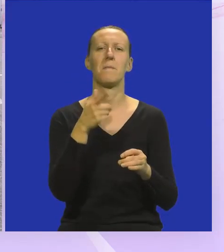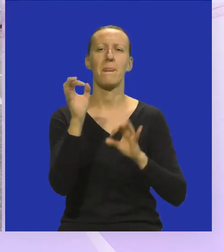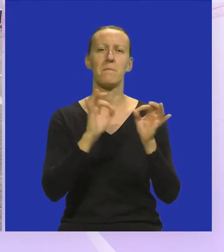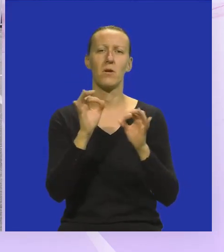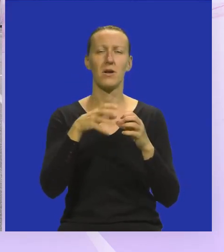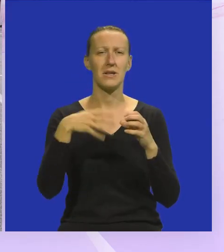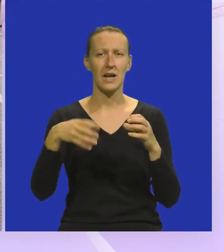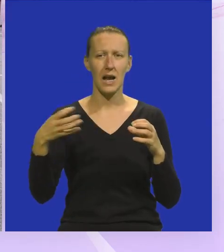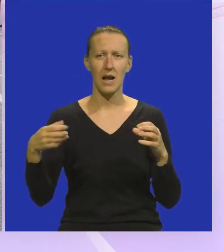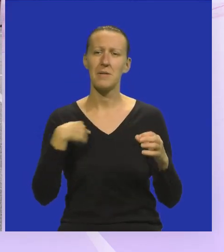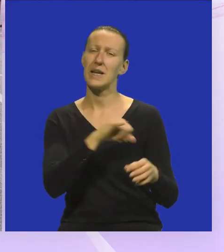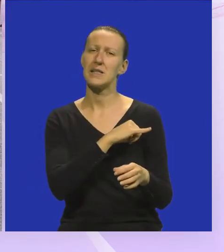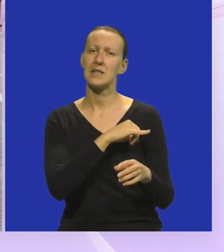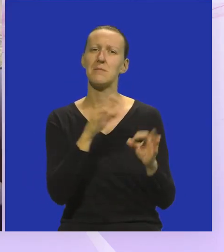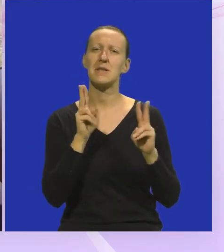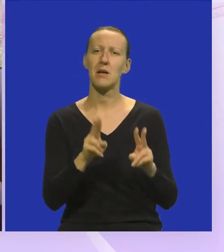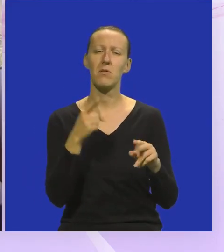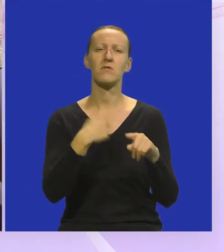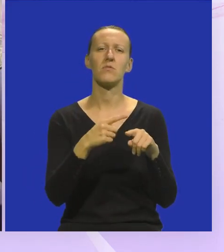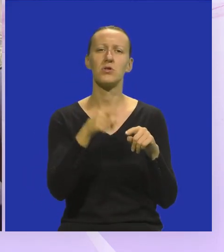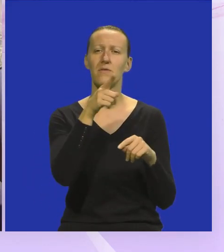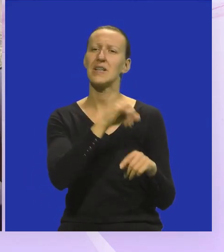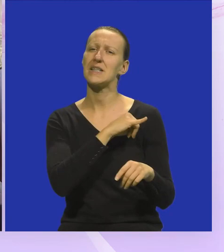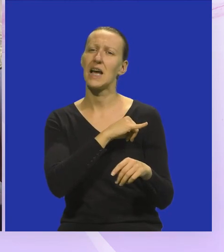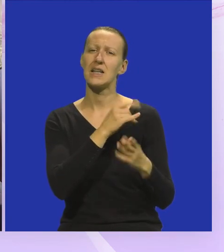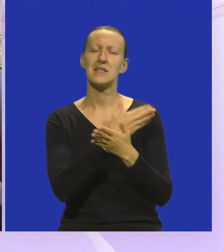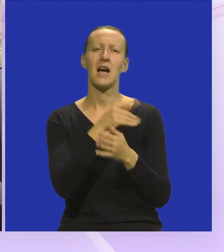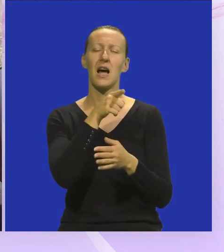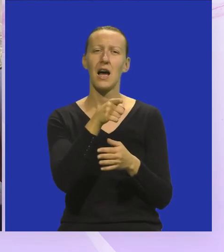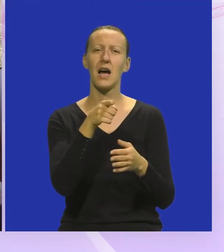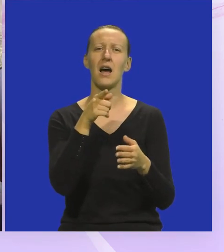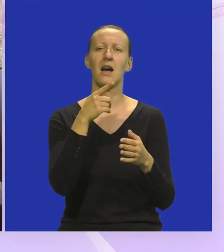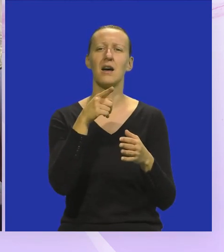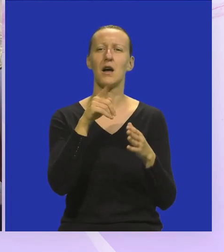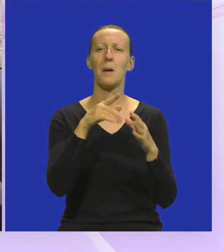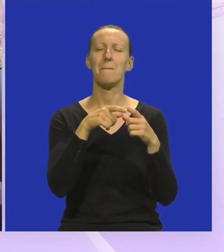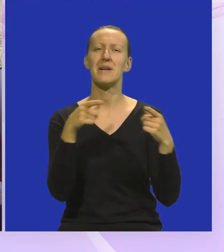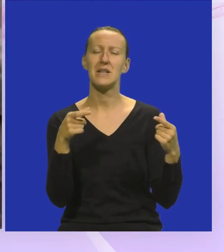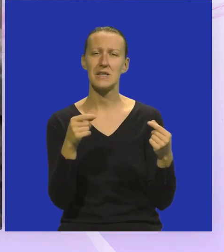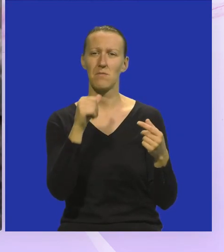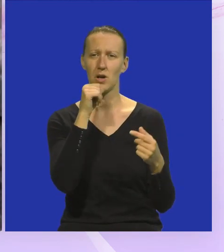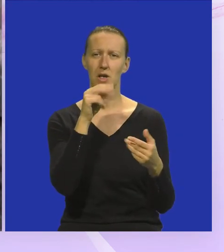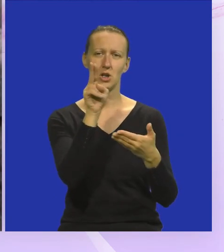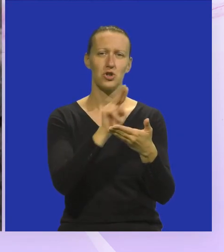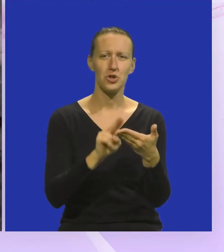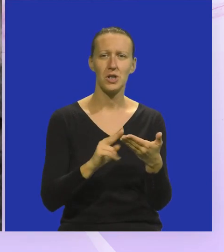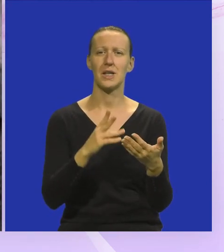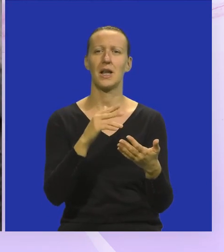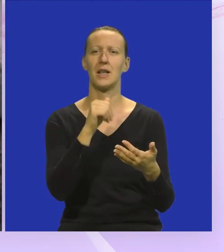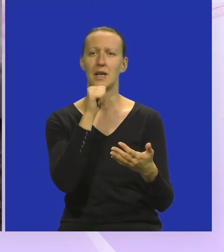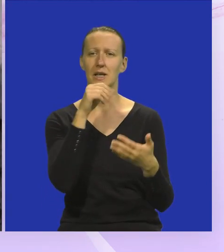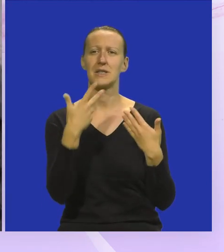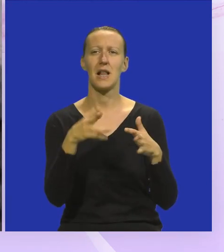Projekt traje, pa me ne zanima zapravo zašto ste vi zainteresirani toliko za pismo i čitanje